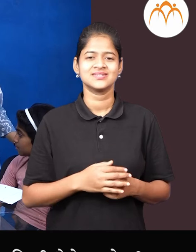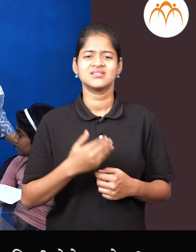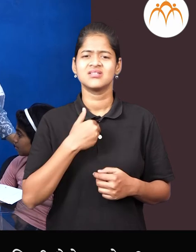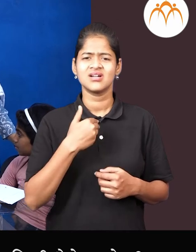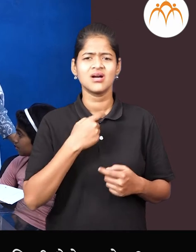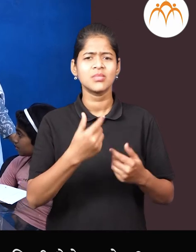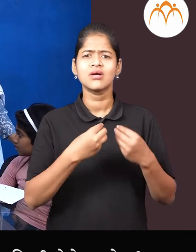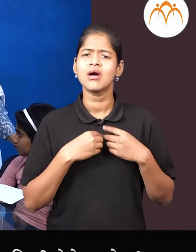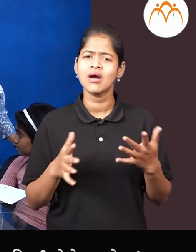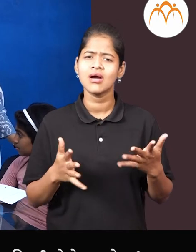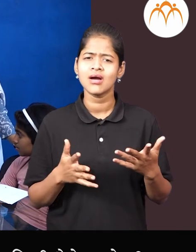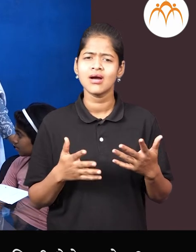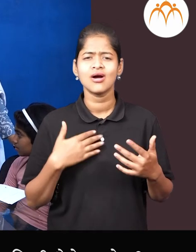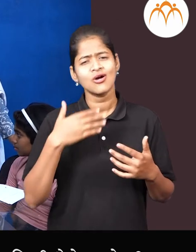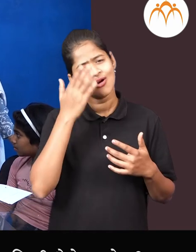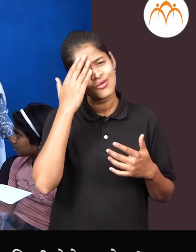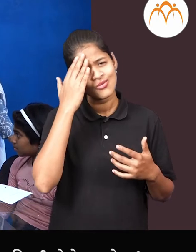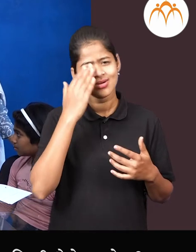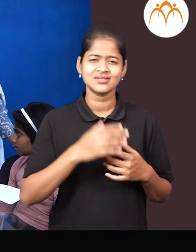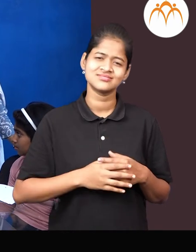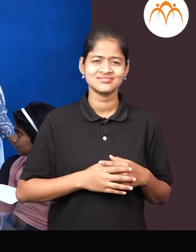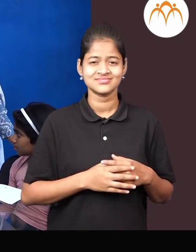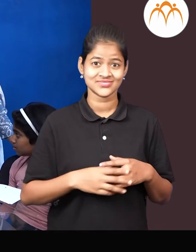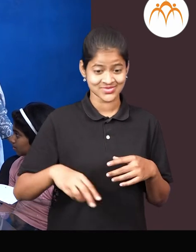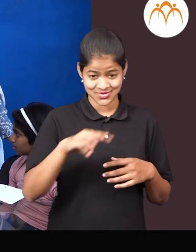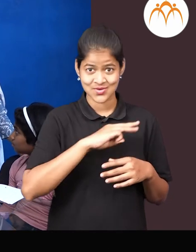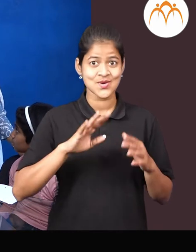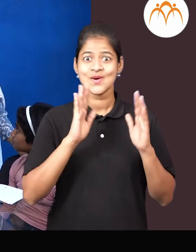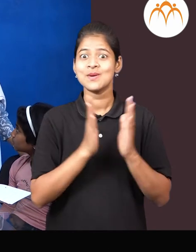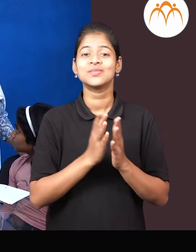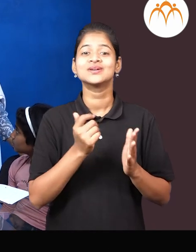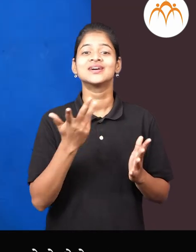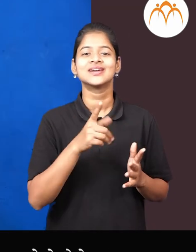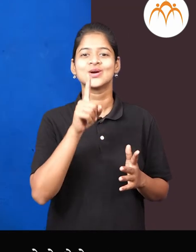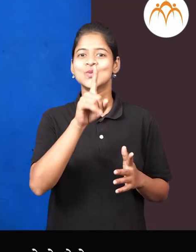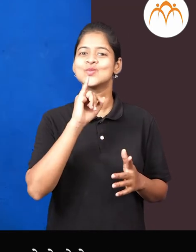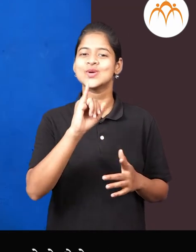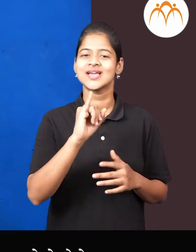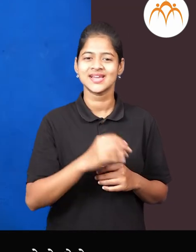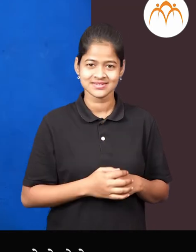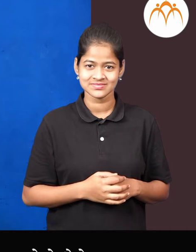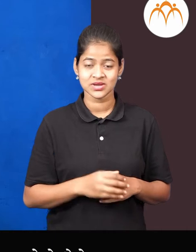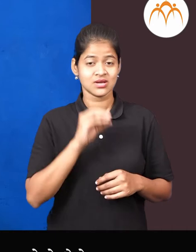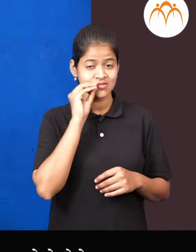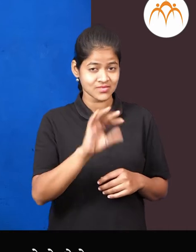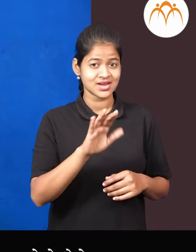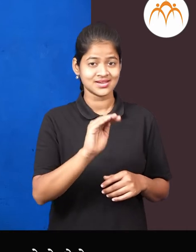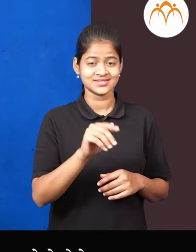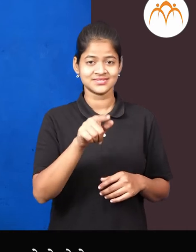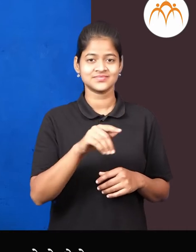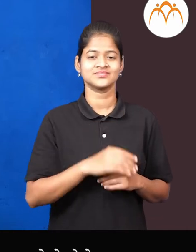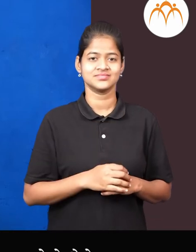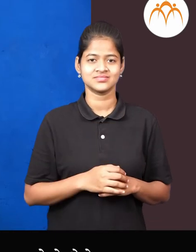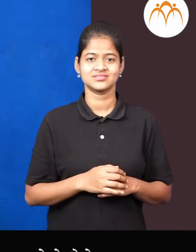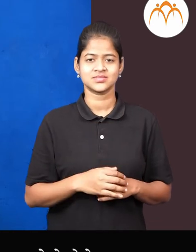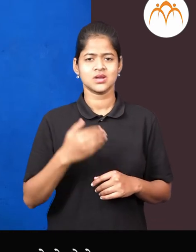सांग, तुमचे तीघान कड़े मिल्यों आता किती पईशे? सुरा. बरो बर. है बग रागव, आमा दो घंकाड असलेले पोई